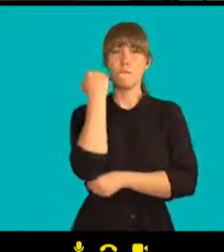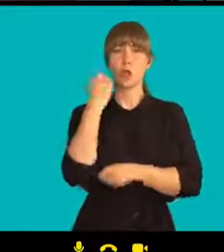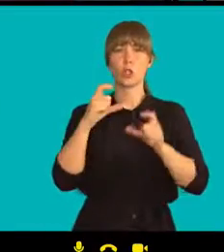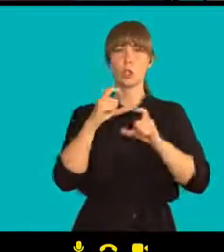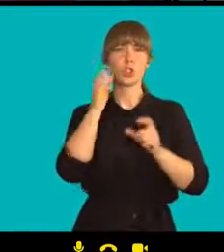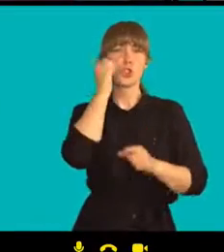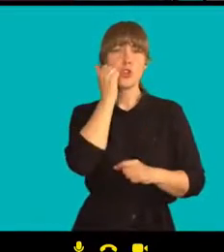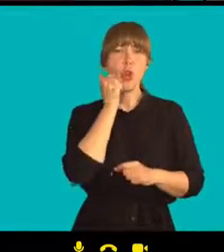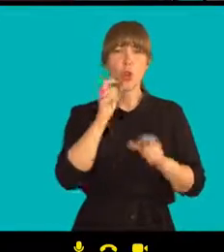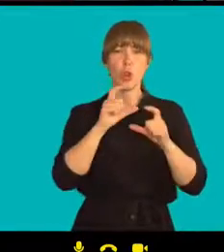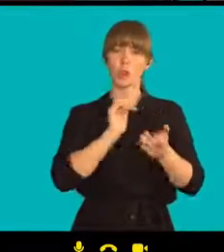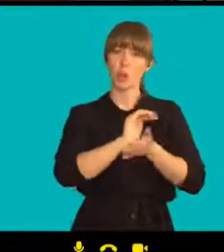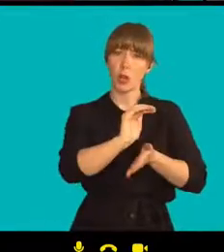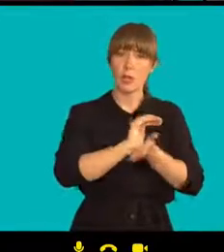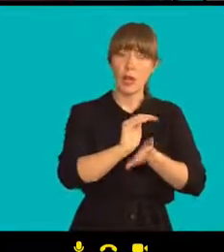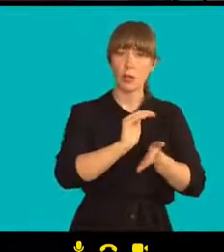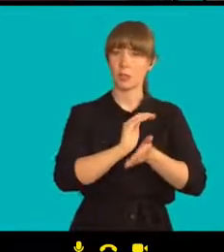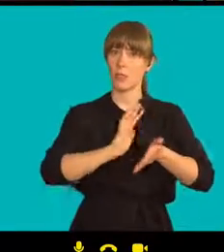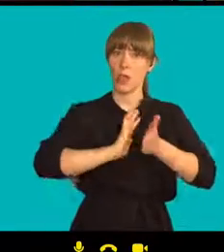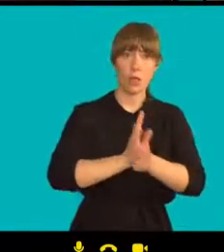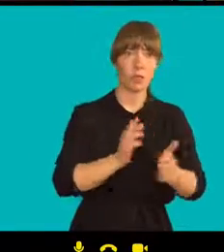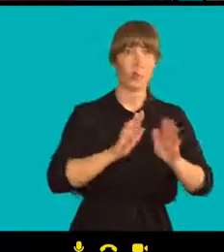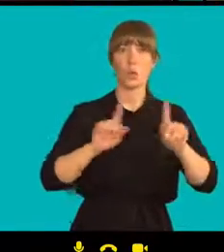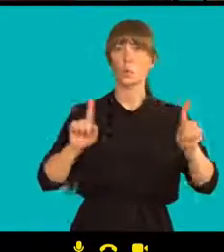odborové organizace. Ten byl obrovský.